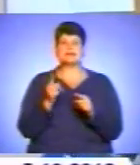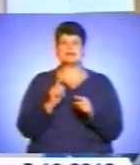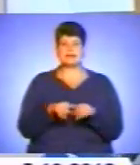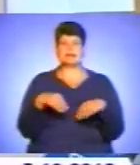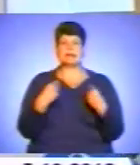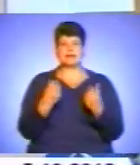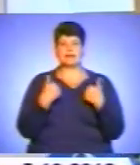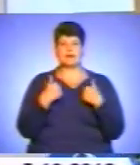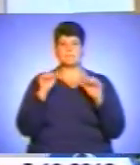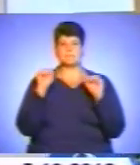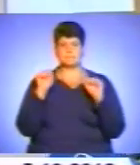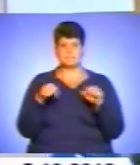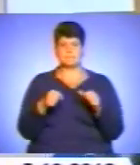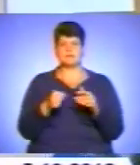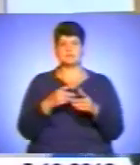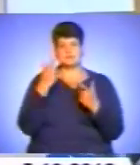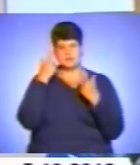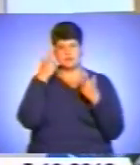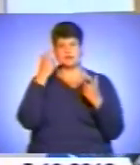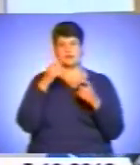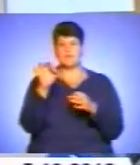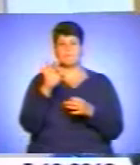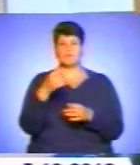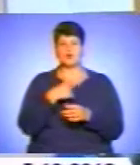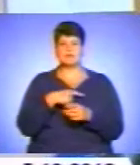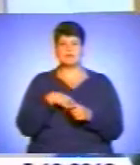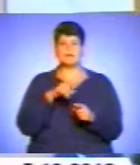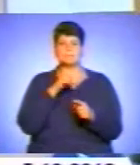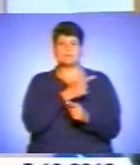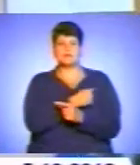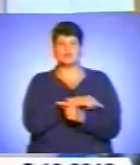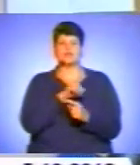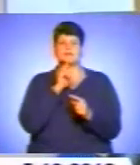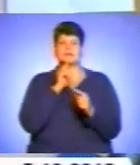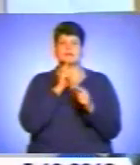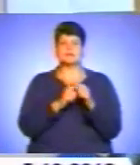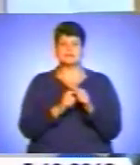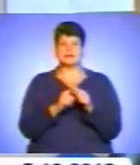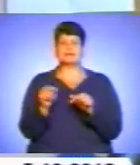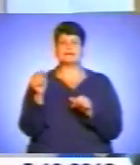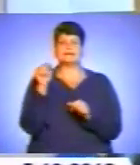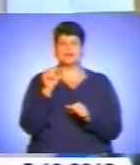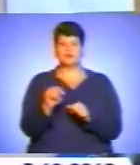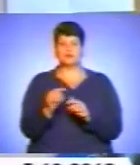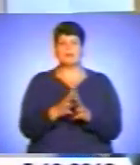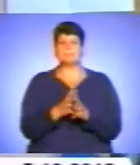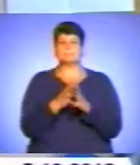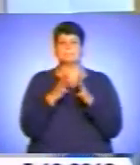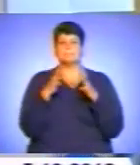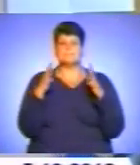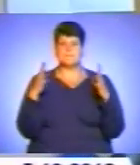поштовх заявити про себе, про медичних сестер, таку найбільшу